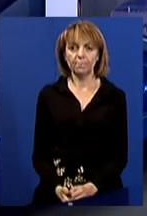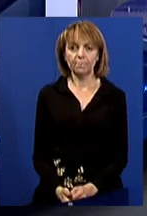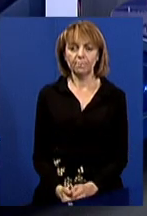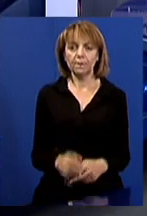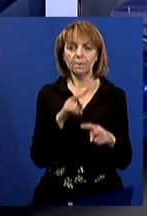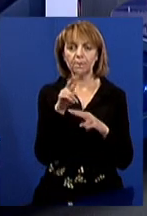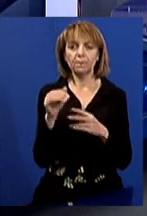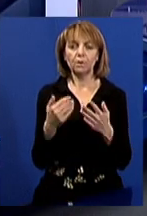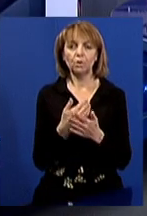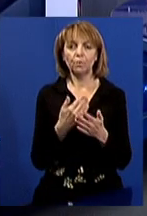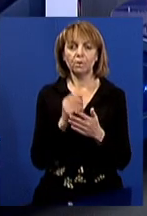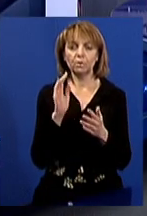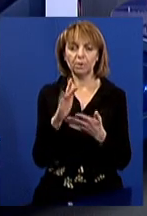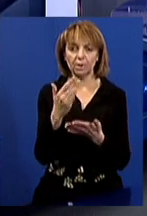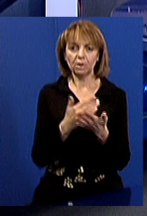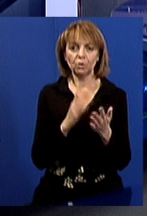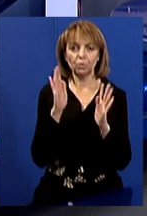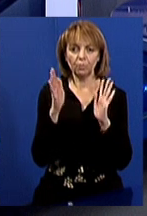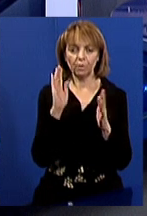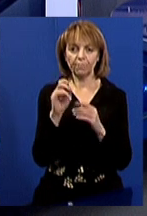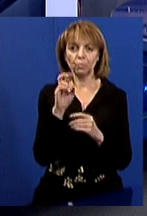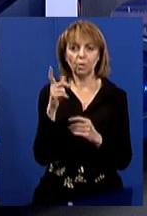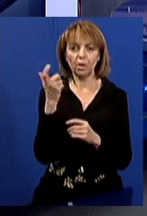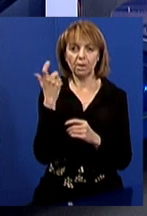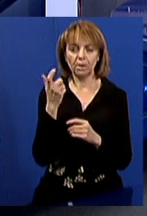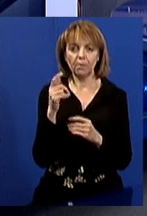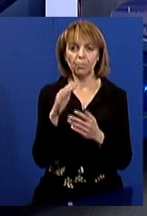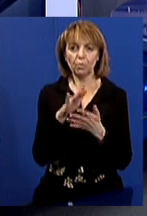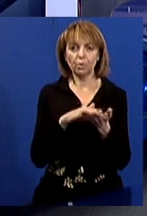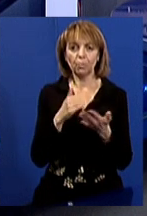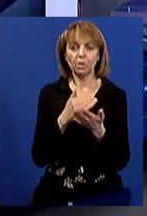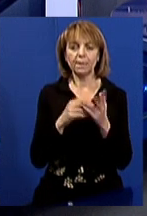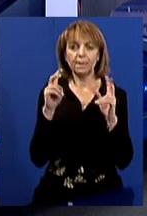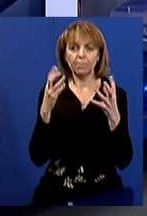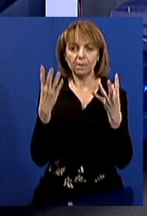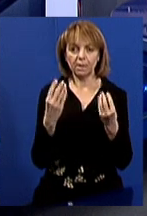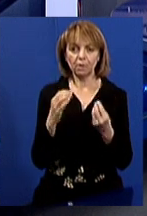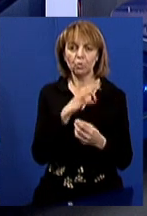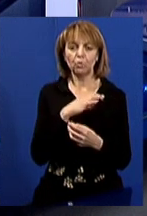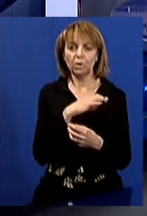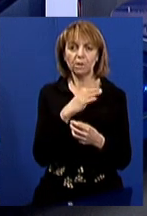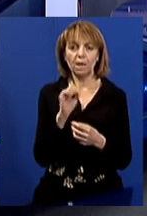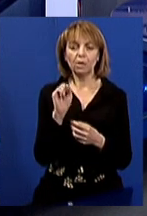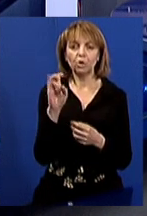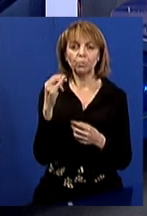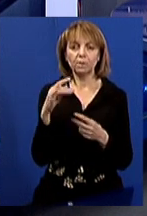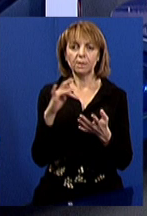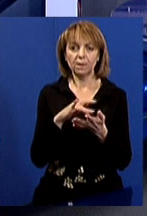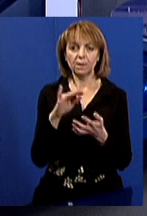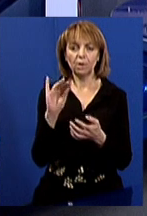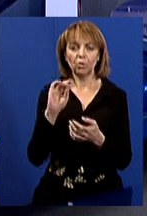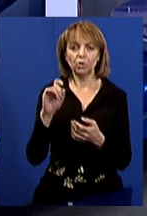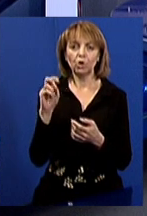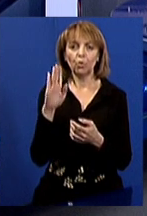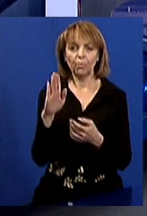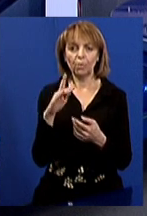Стежте за новинами на сторінці ЮАХ Харків у Фейсбук. Ефір телеканалу продовжить програма «Тема дня» і з юристом антикорупційного центру Ігорем Черняком